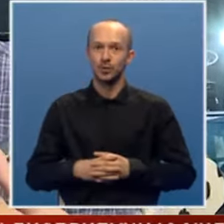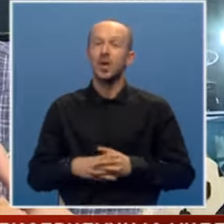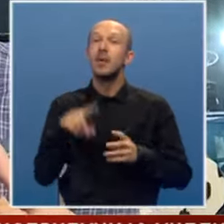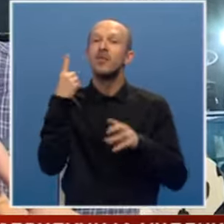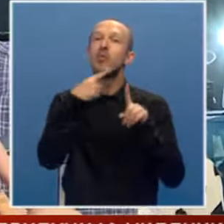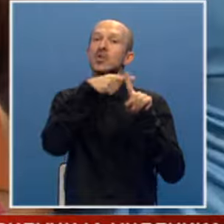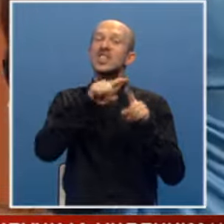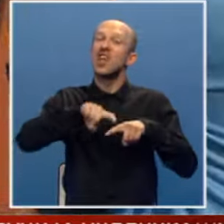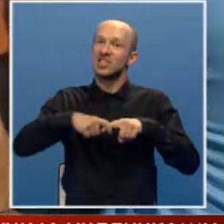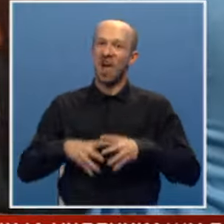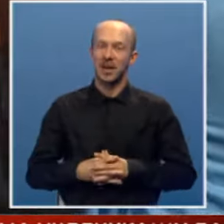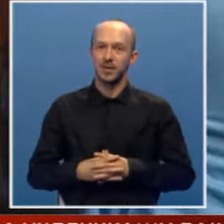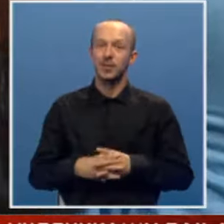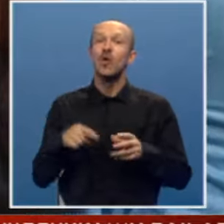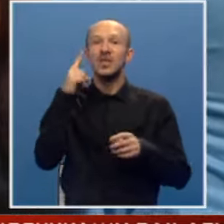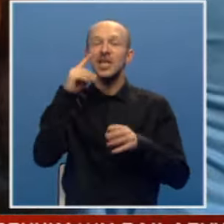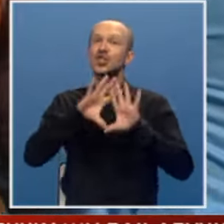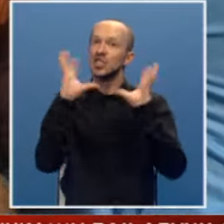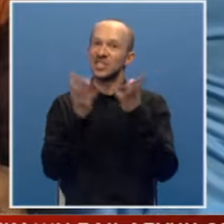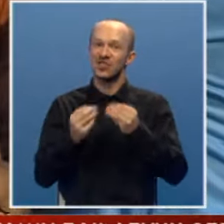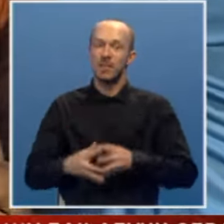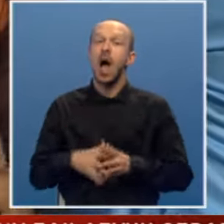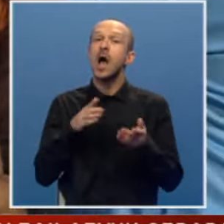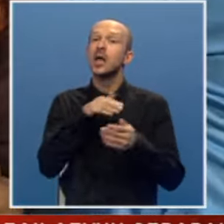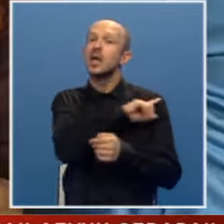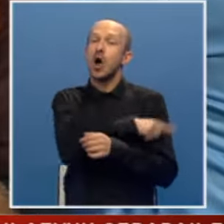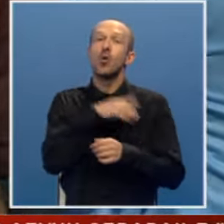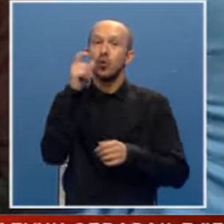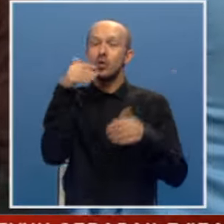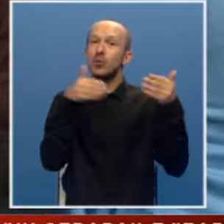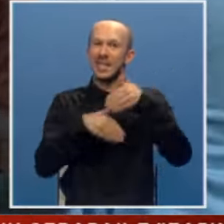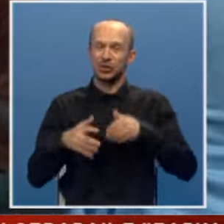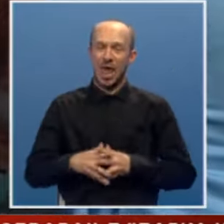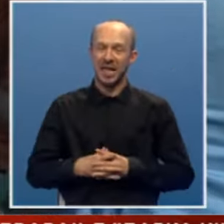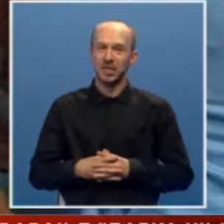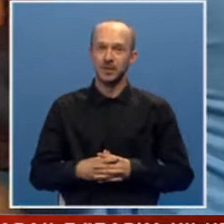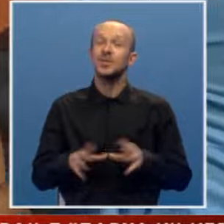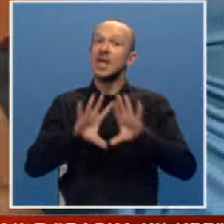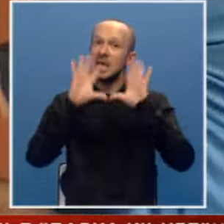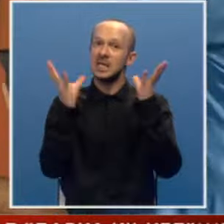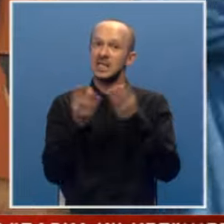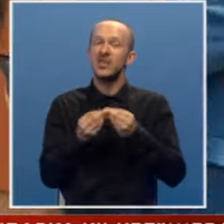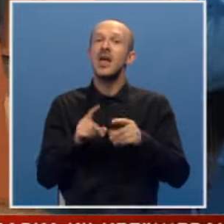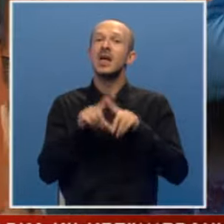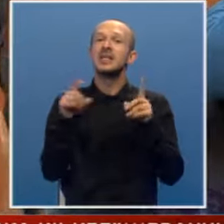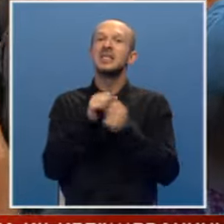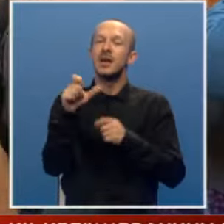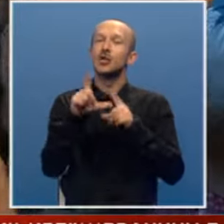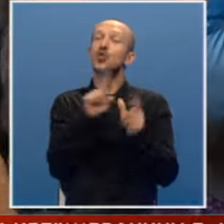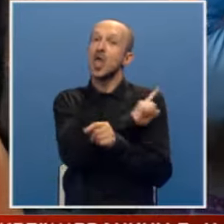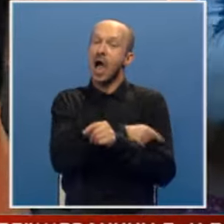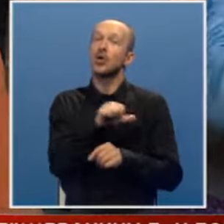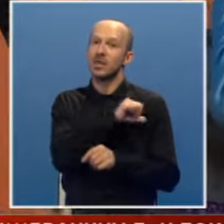prlo pozitivna stvar. Ampijada nam znači svima, jako puno naroda posjećuje, sve discipline su jako